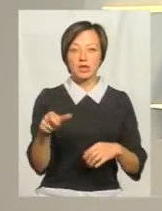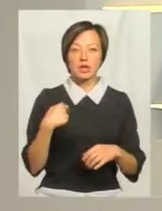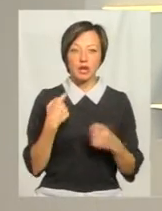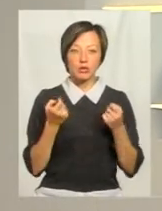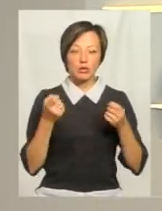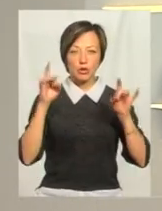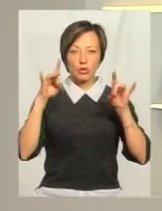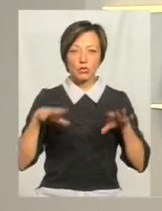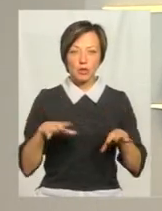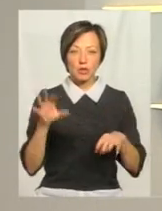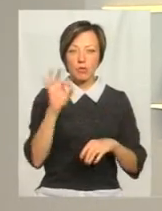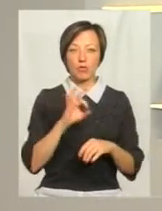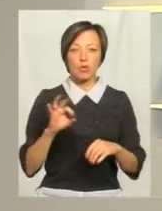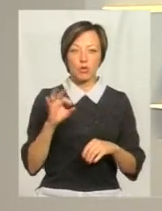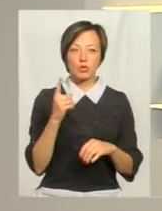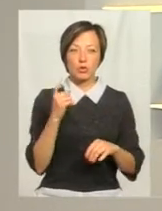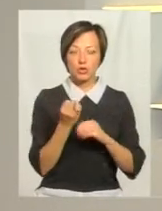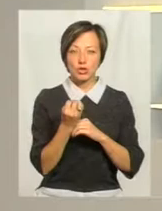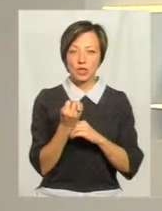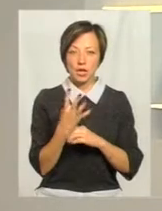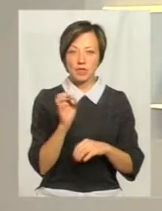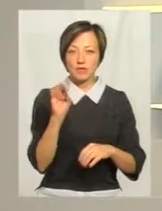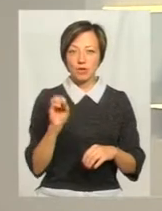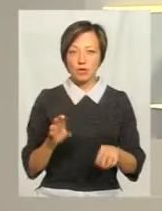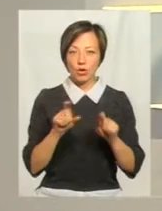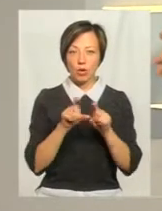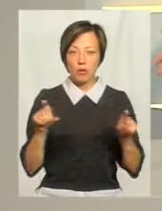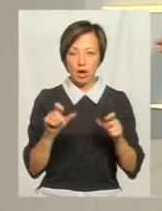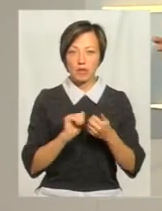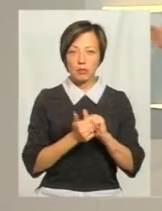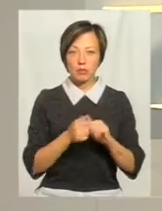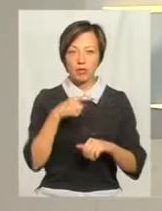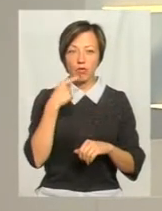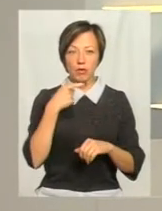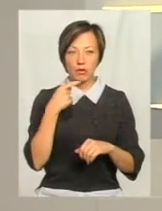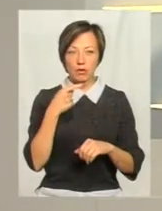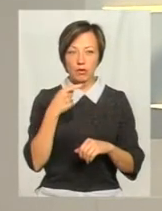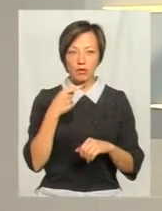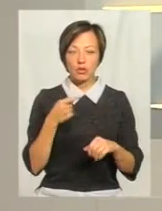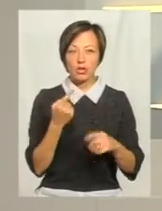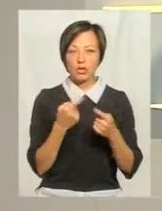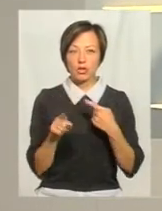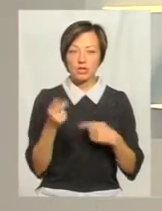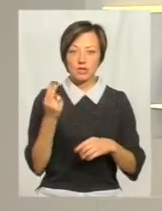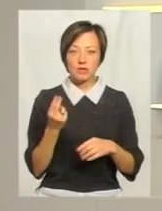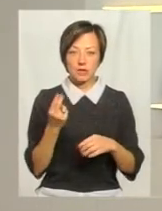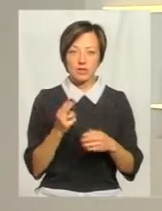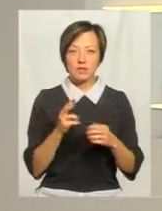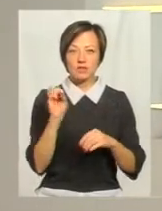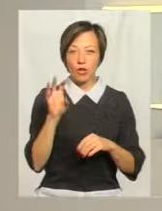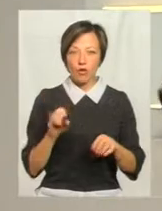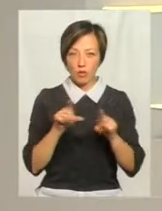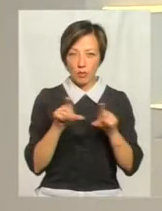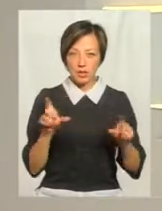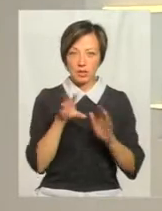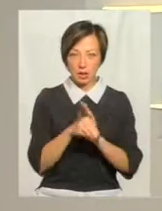трохи розгубилася, бо йшлося про 114 світлофорних об'єктів, а про заміну ми говоримо про зовсім інші. Тобто, світлофорний об'єкт